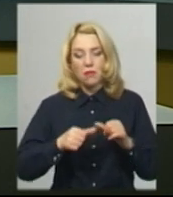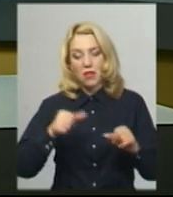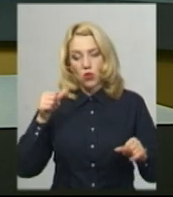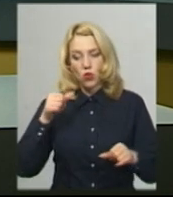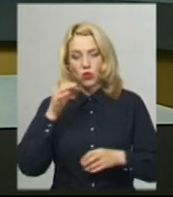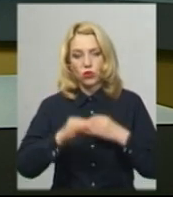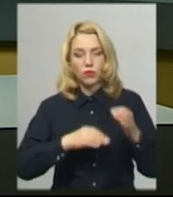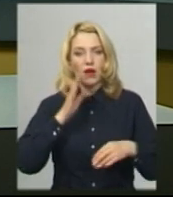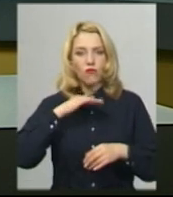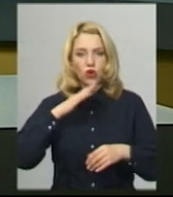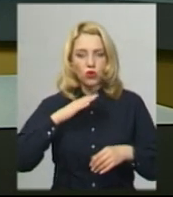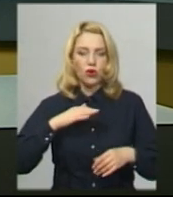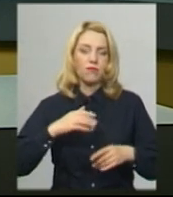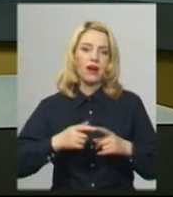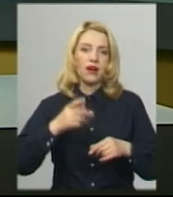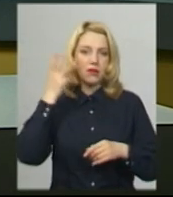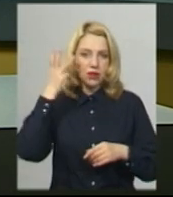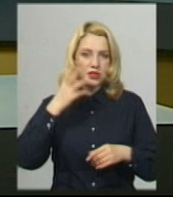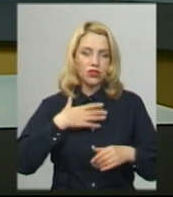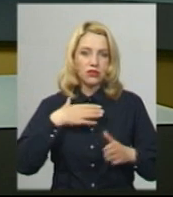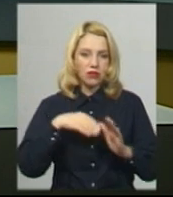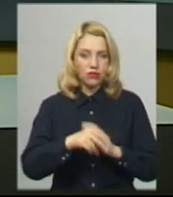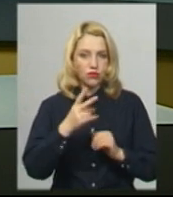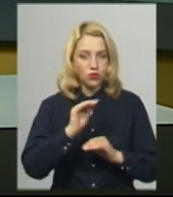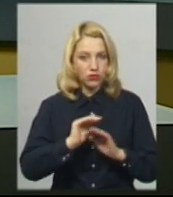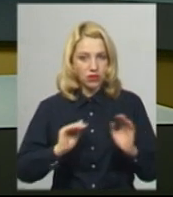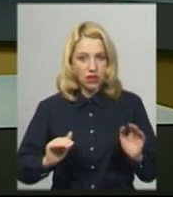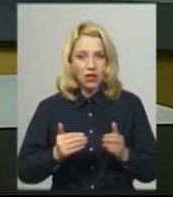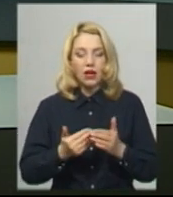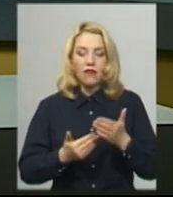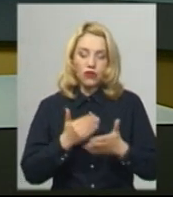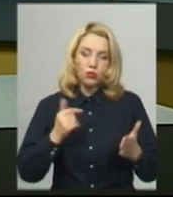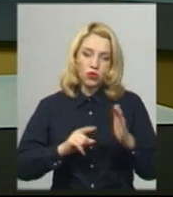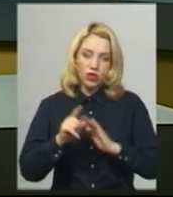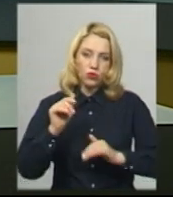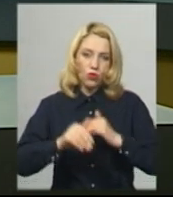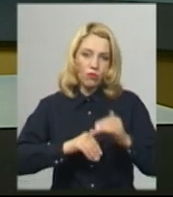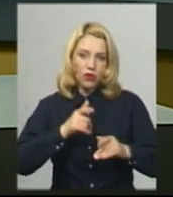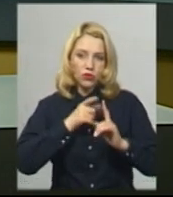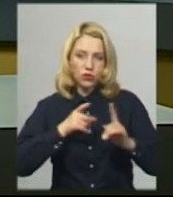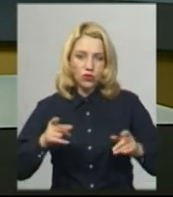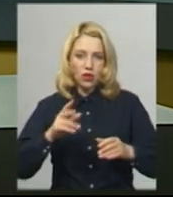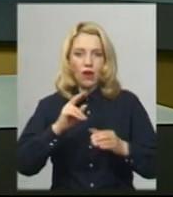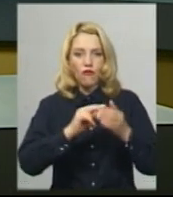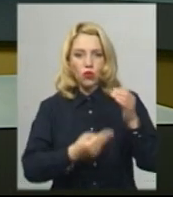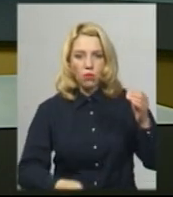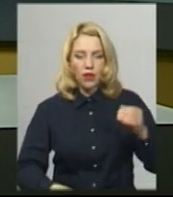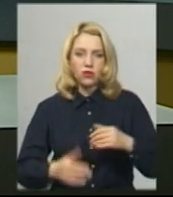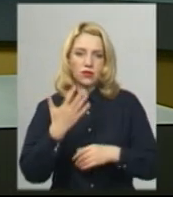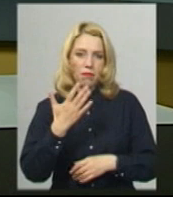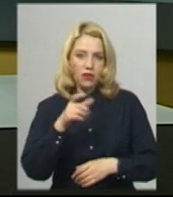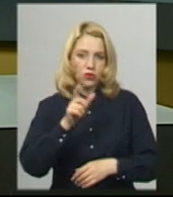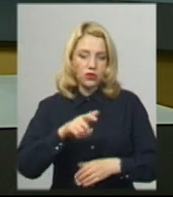на водоймах Хмельниччини загинуло двоє дітей. Загалом від початку купального сезону в області втопилось п'ятеро осіб. Від